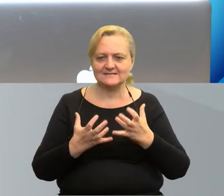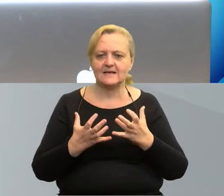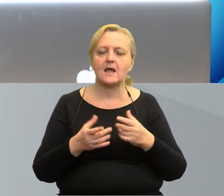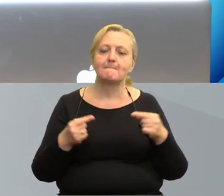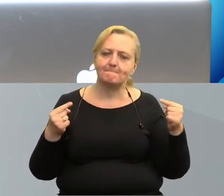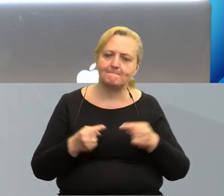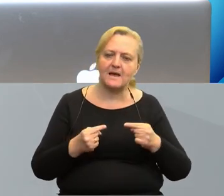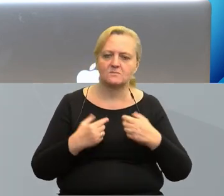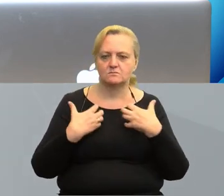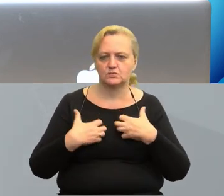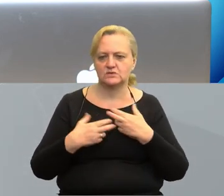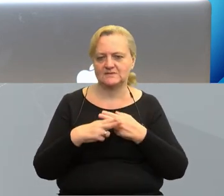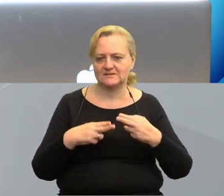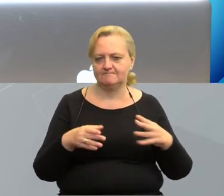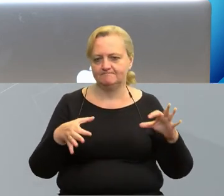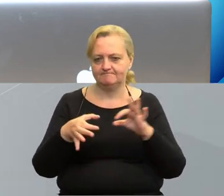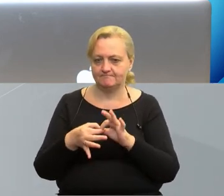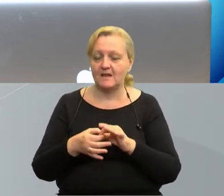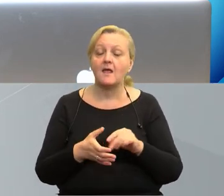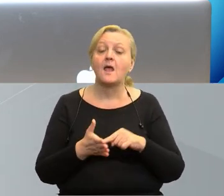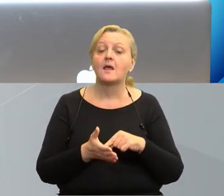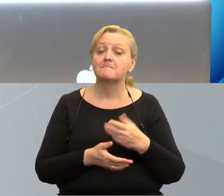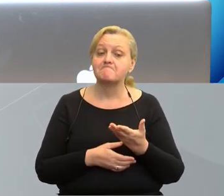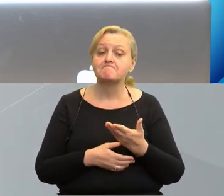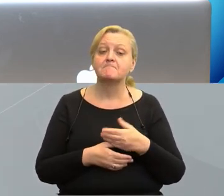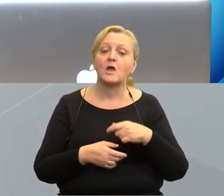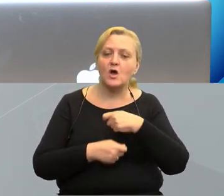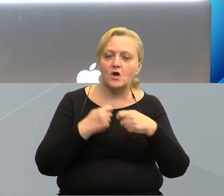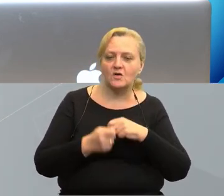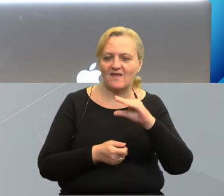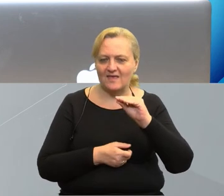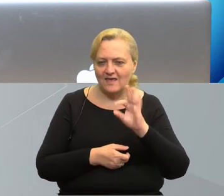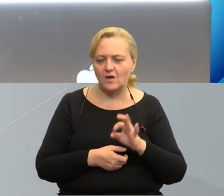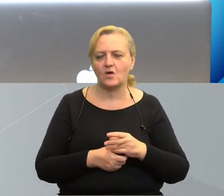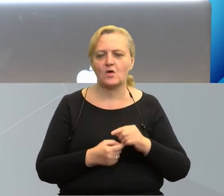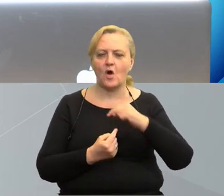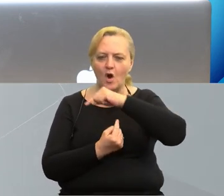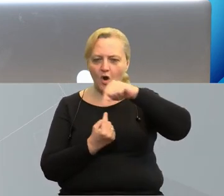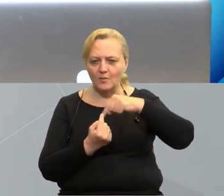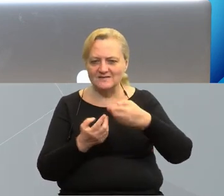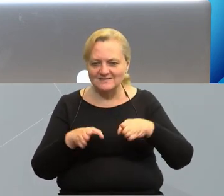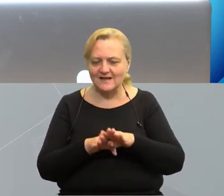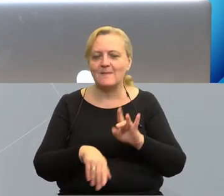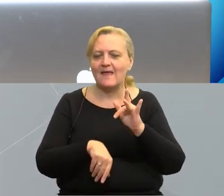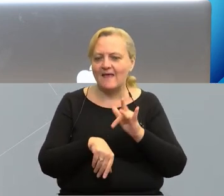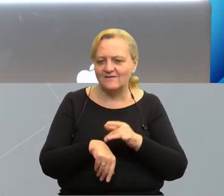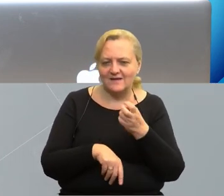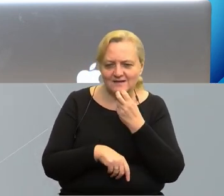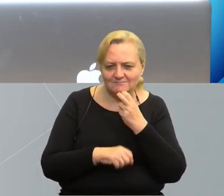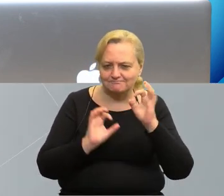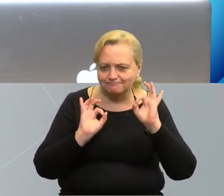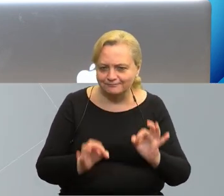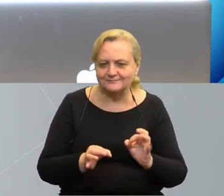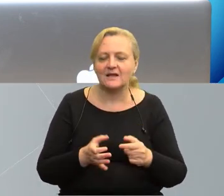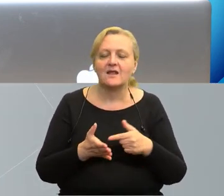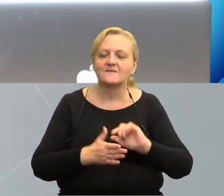przyjazne środowisku. Aby stawiały na rozwiązania ekologiczne, na obieg zamknięty, na efektywność energetyczną.